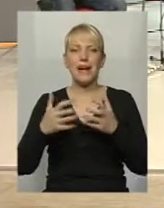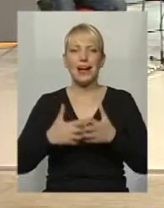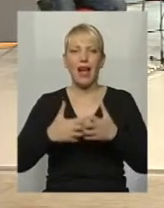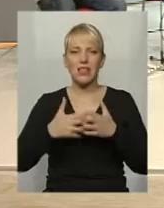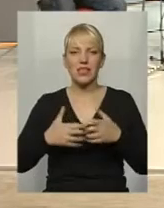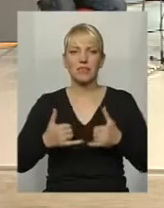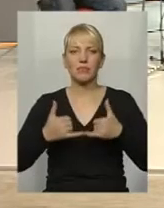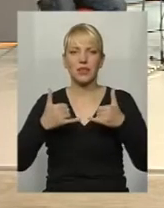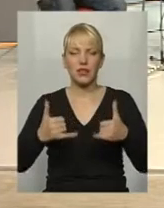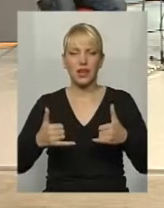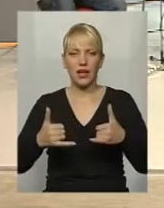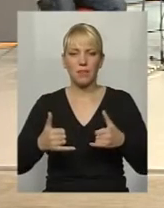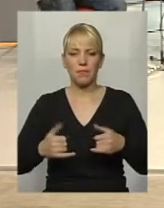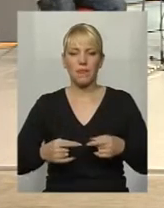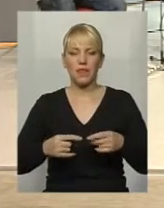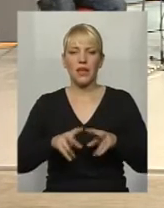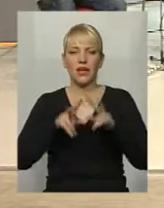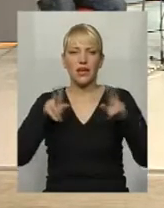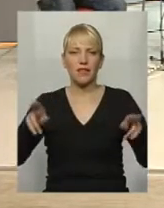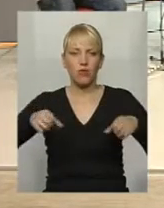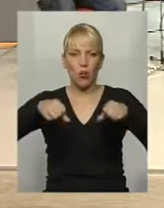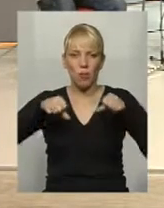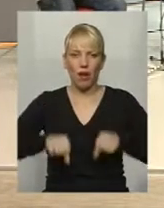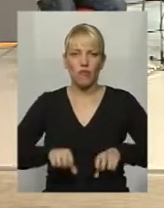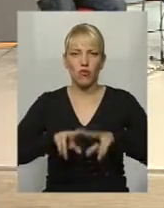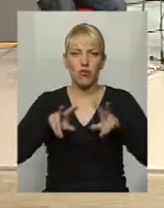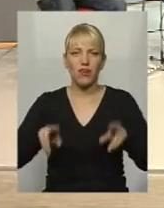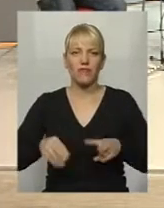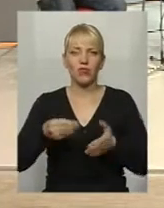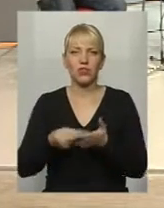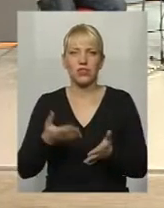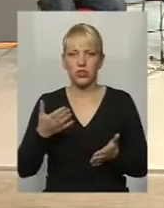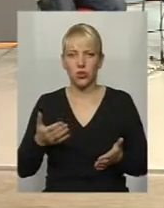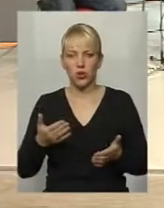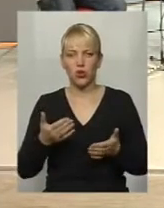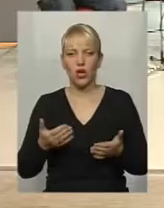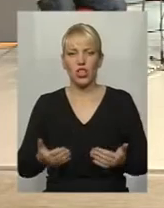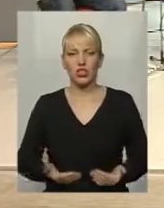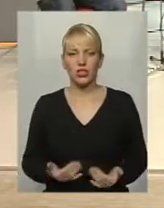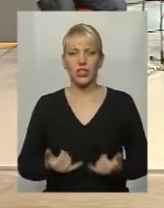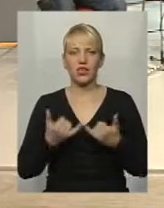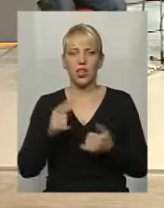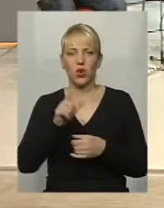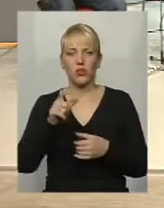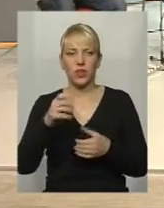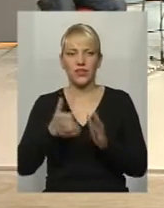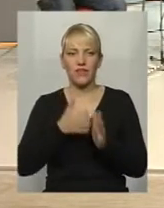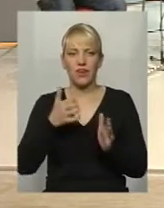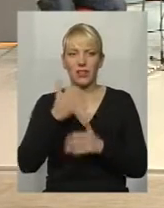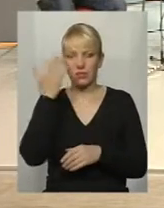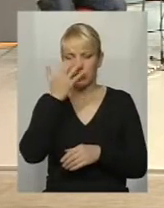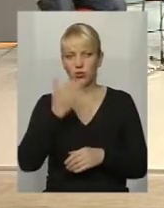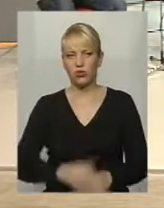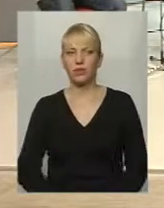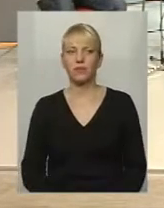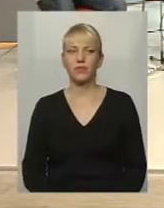рівноправного, рівноцінного життя людей з вадами, зокрема з вадами зору. Пані Тетяна, як ви вибачаєте?